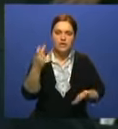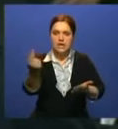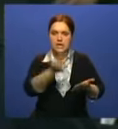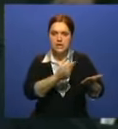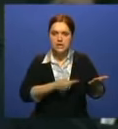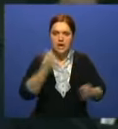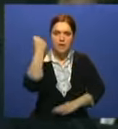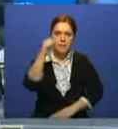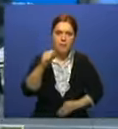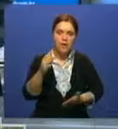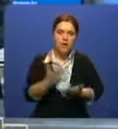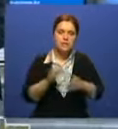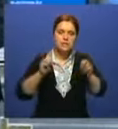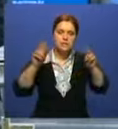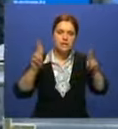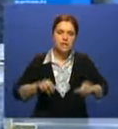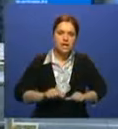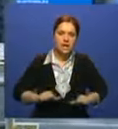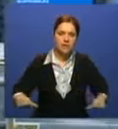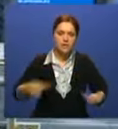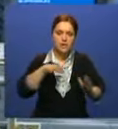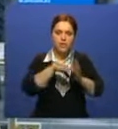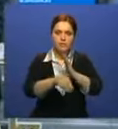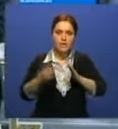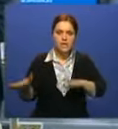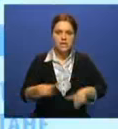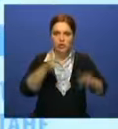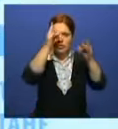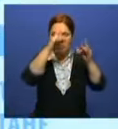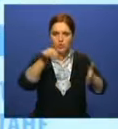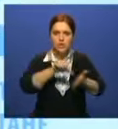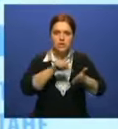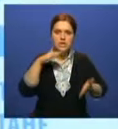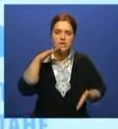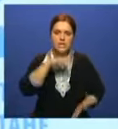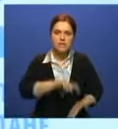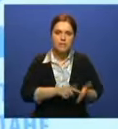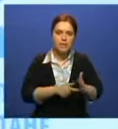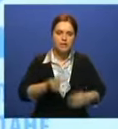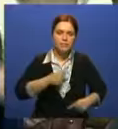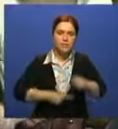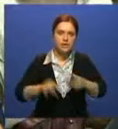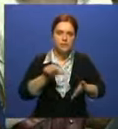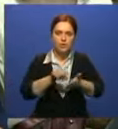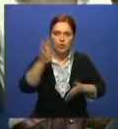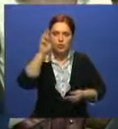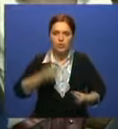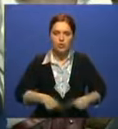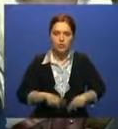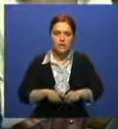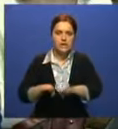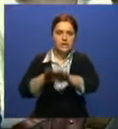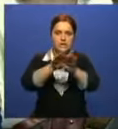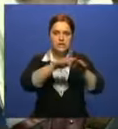Победителя определила специальная экспертная комиссия, в которую вошли деятели культуры, члены Нацпалаты предпринимателей и представители госорганов.